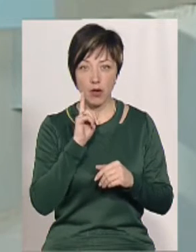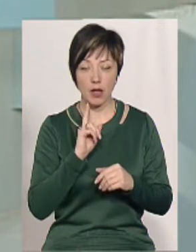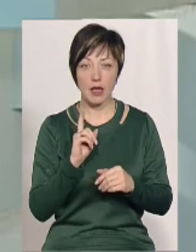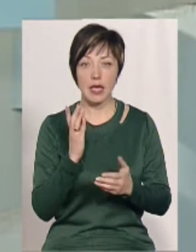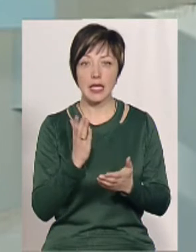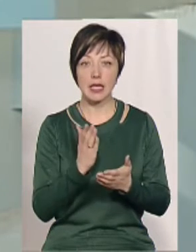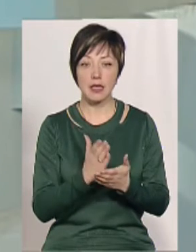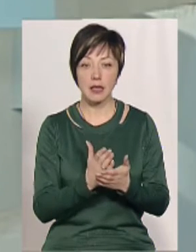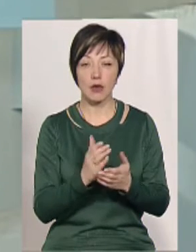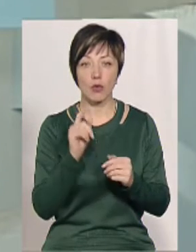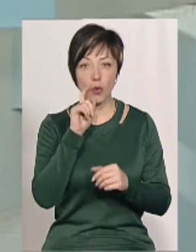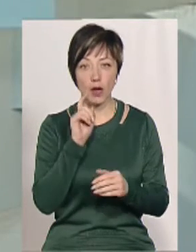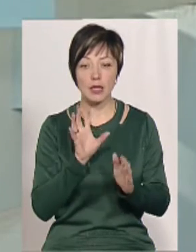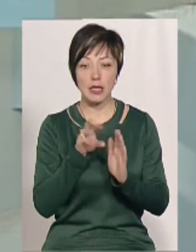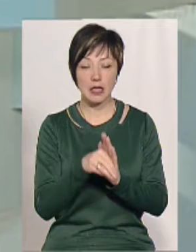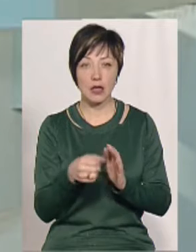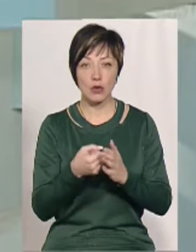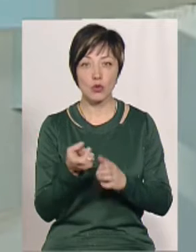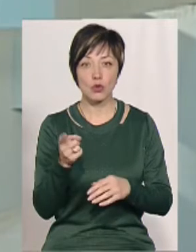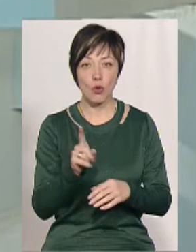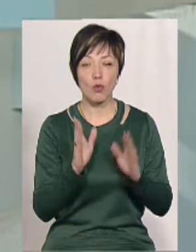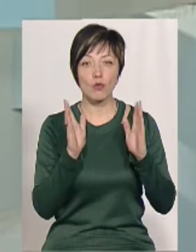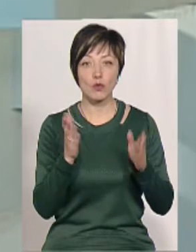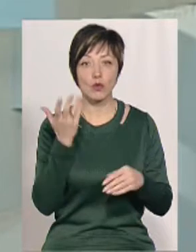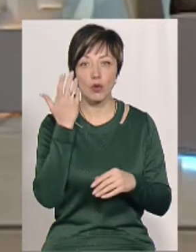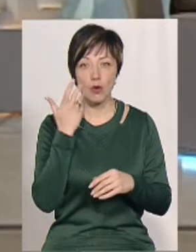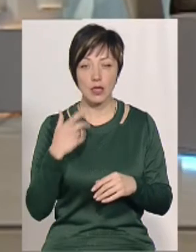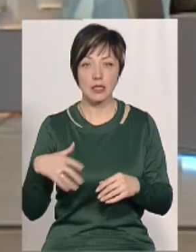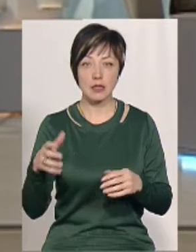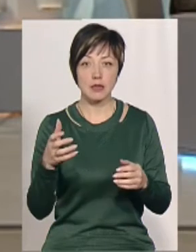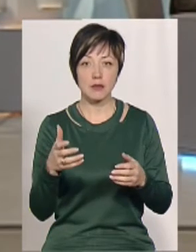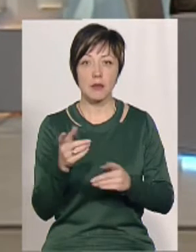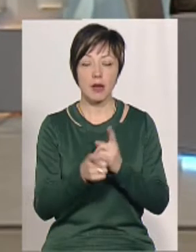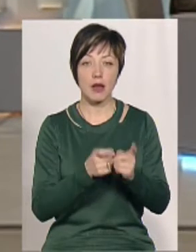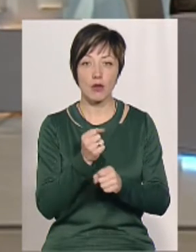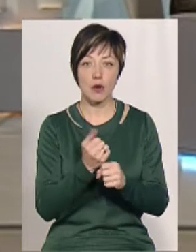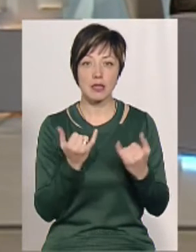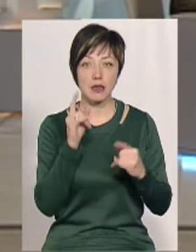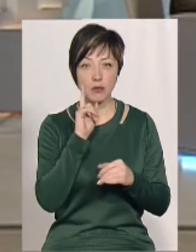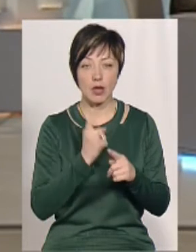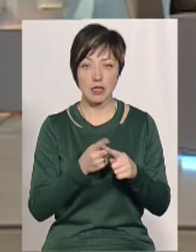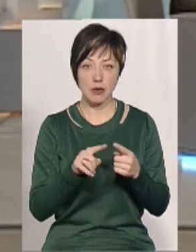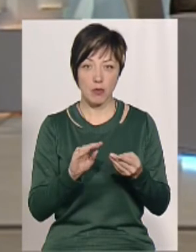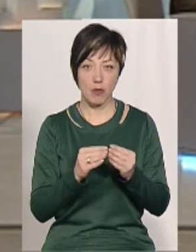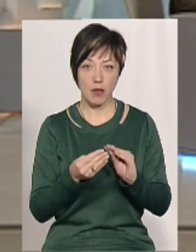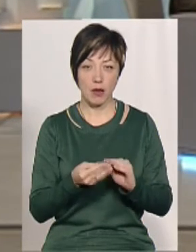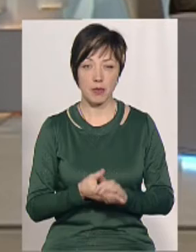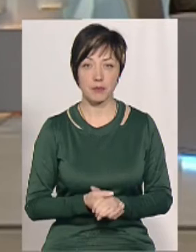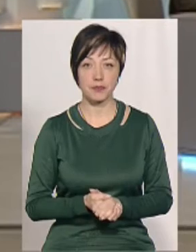нема. Іде, Україна йде до того, буде колись збирати, значить, буде переробляти, але зараз поки ще це є проблема.